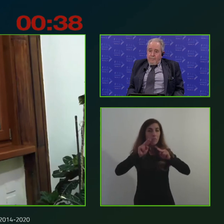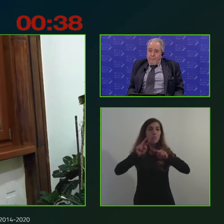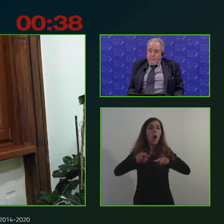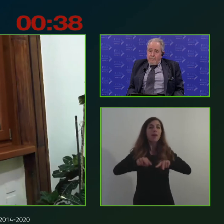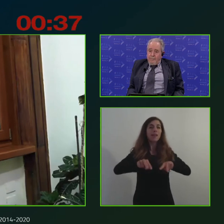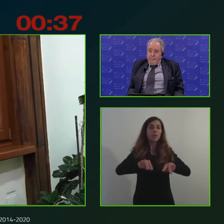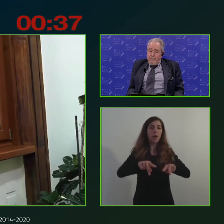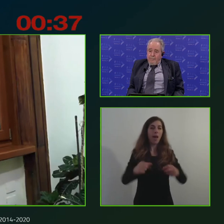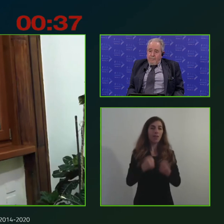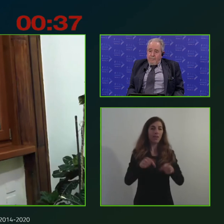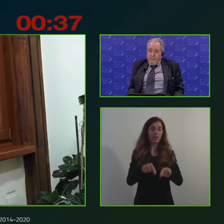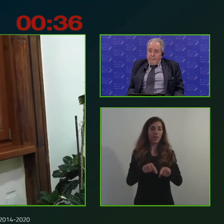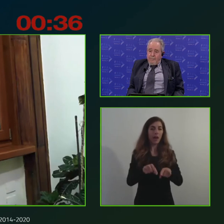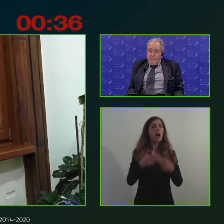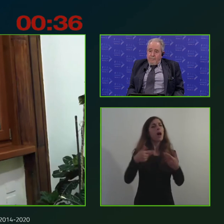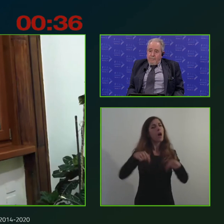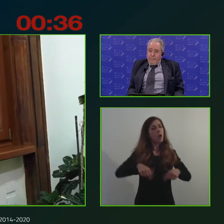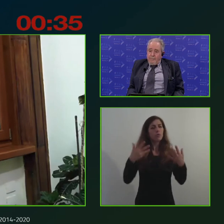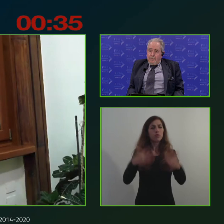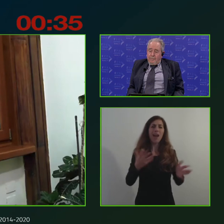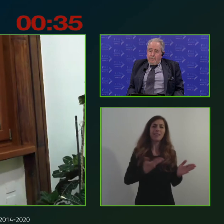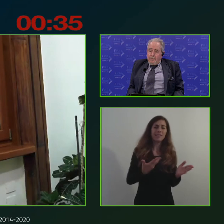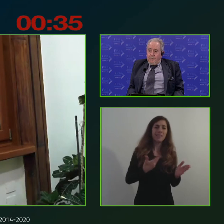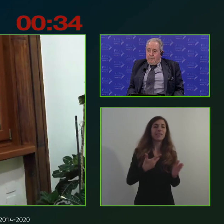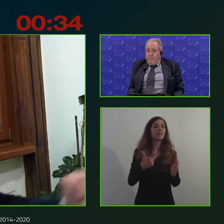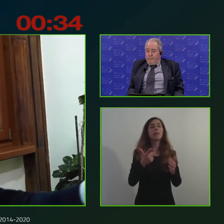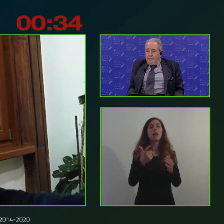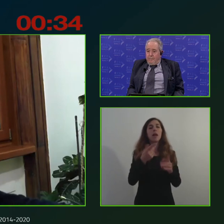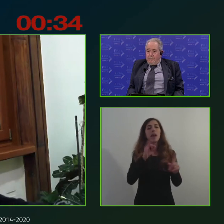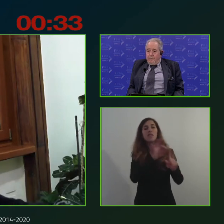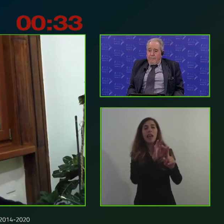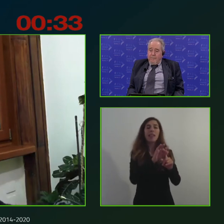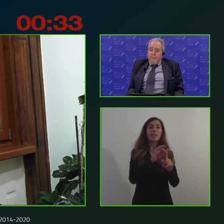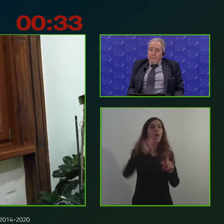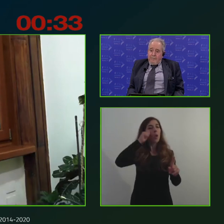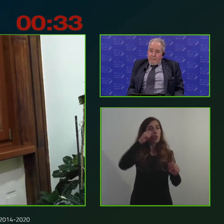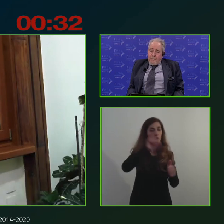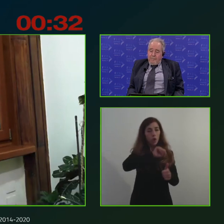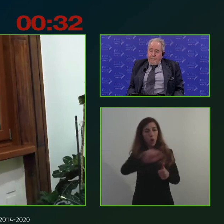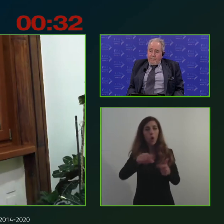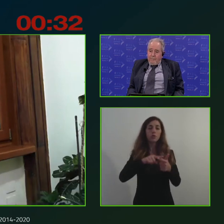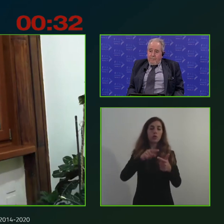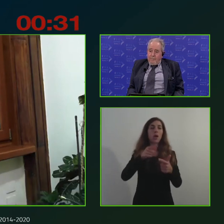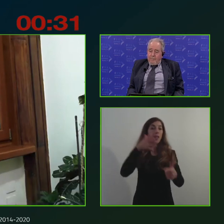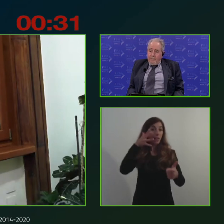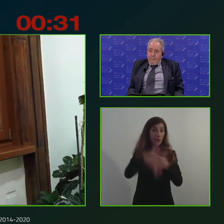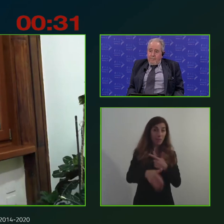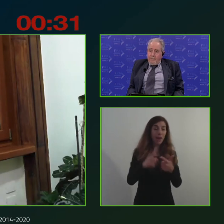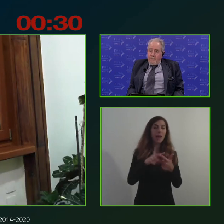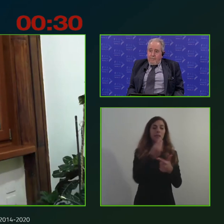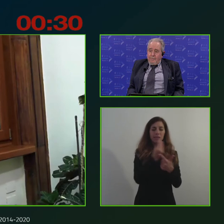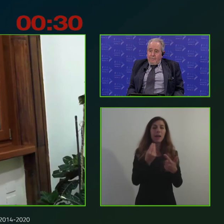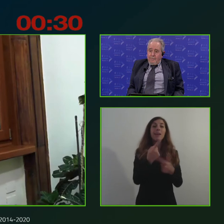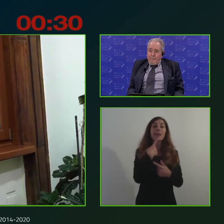oggi esiste all'interno delle amministrazioni pubbliche il referente sull'anticorruzione sulla trasparenza tutte quelle amministrazioni pubbliche